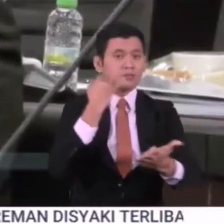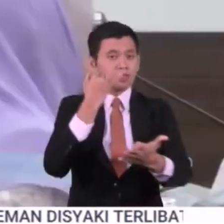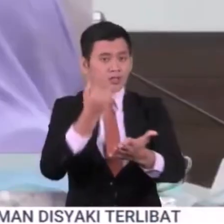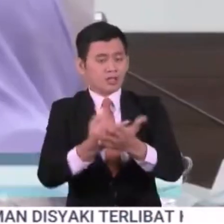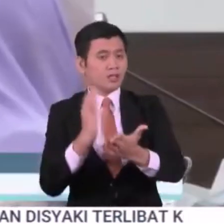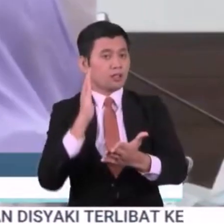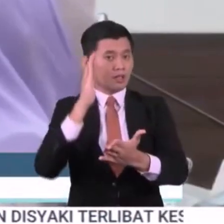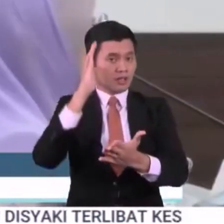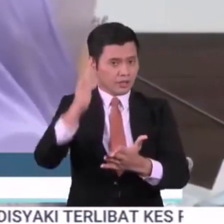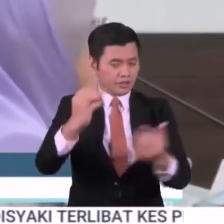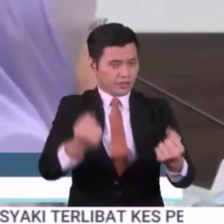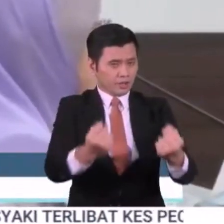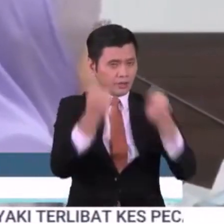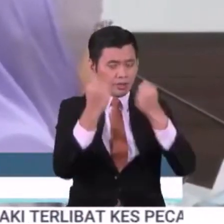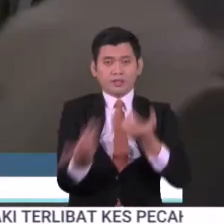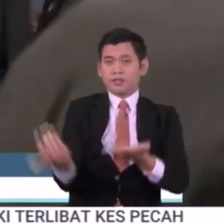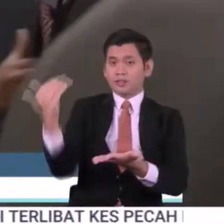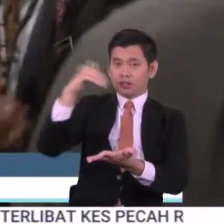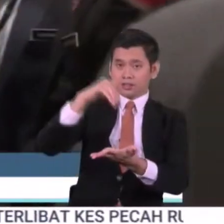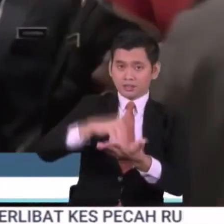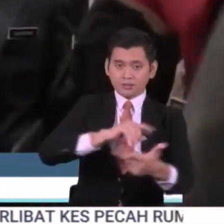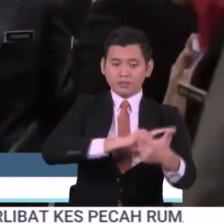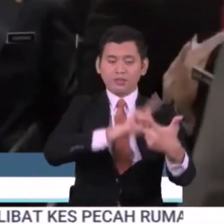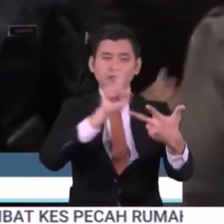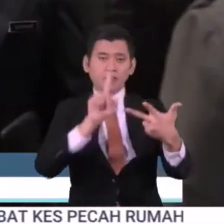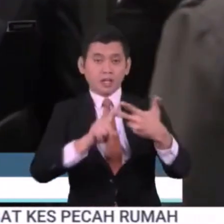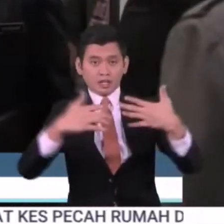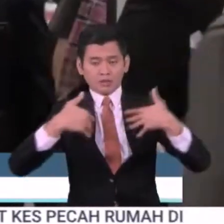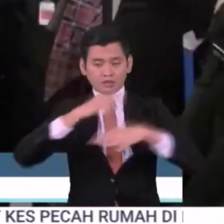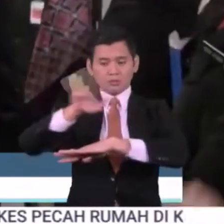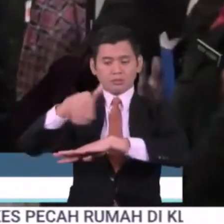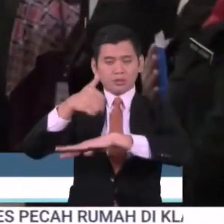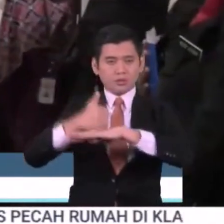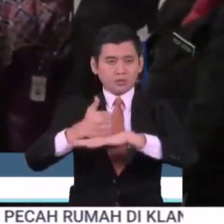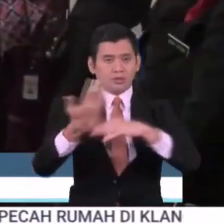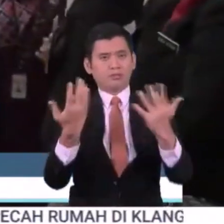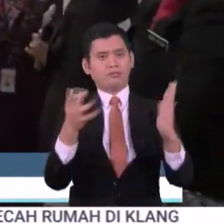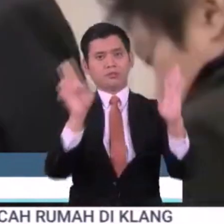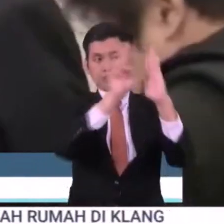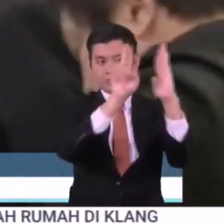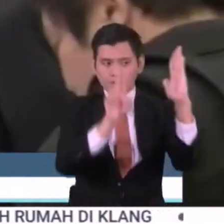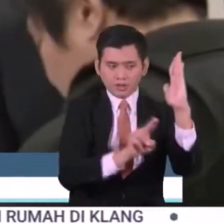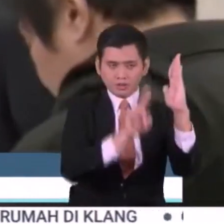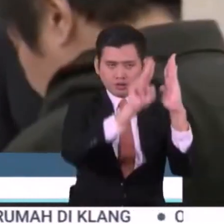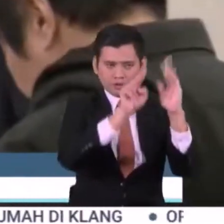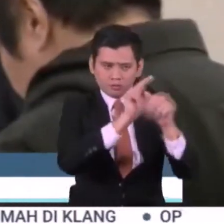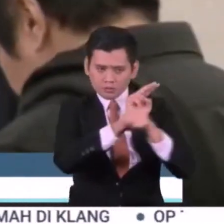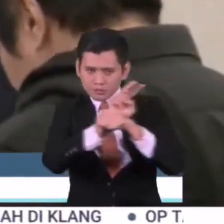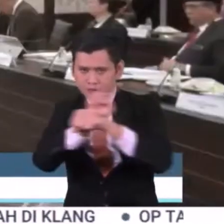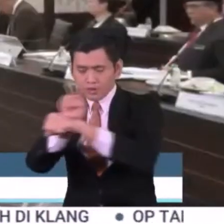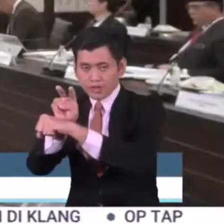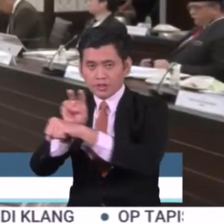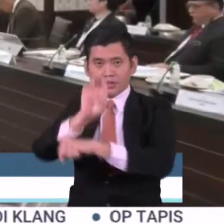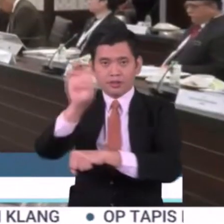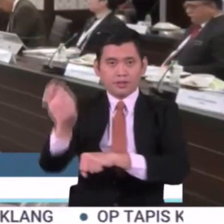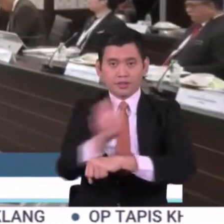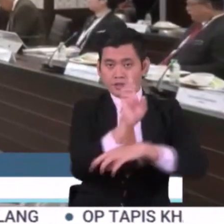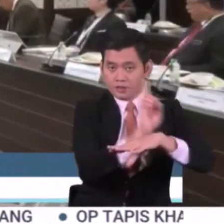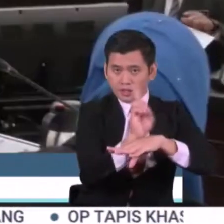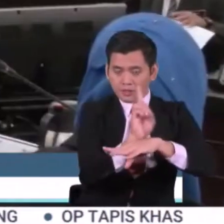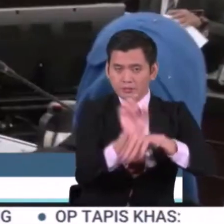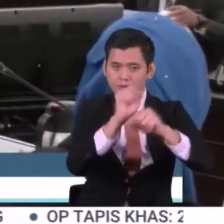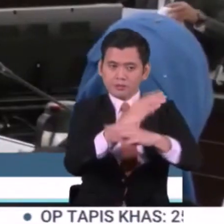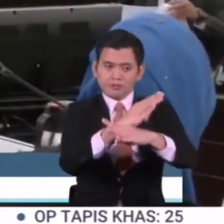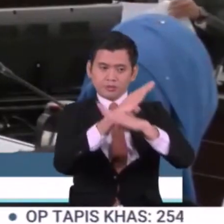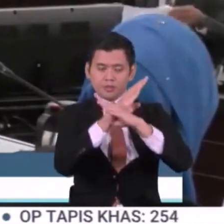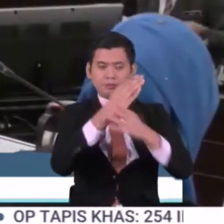juga akan diperkasa. Selain meneliti keperluan, mewujudkan peruntukan undang-undang dalam menyelia platform e-dagang bagi